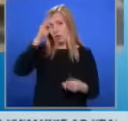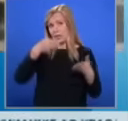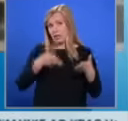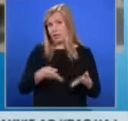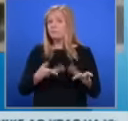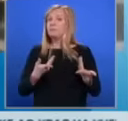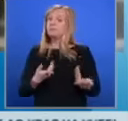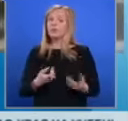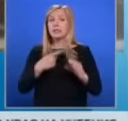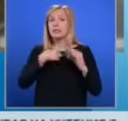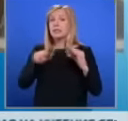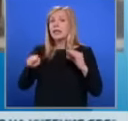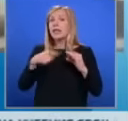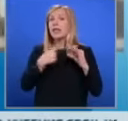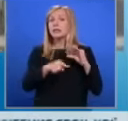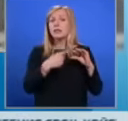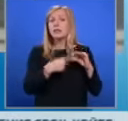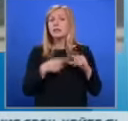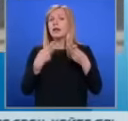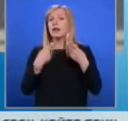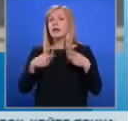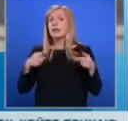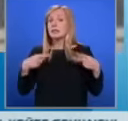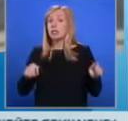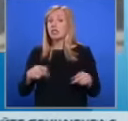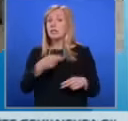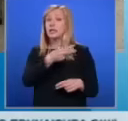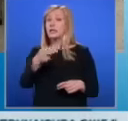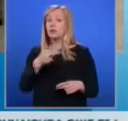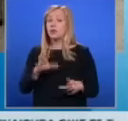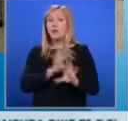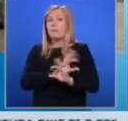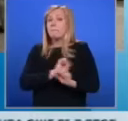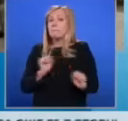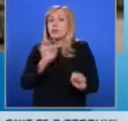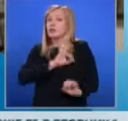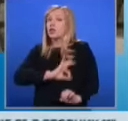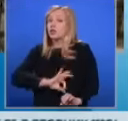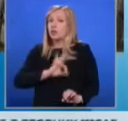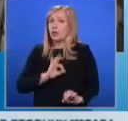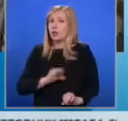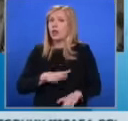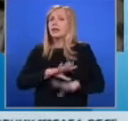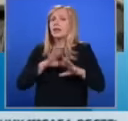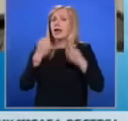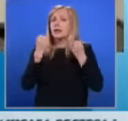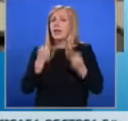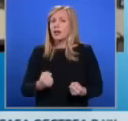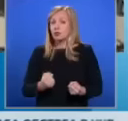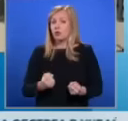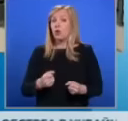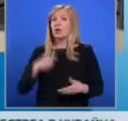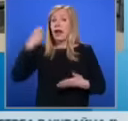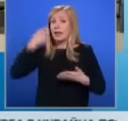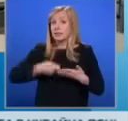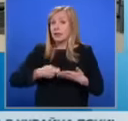сигнализирани различни институции, но без резултат до този момент. Най-тежкото наказание по този